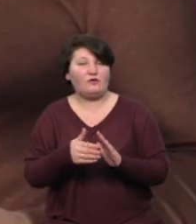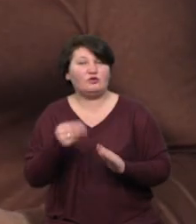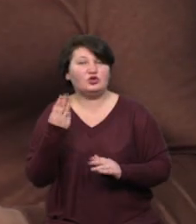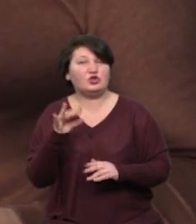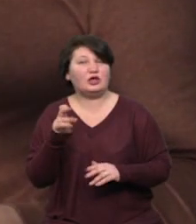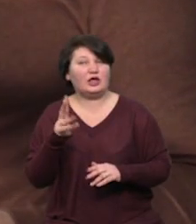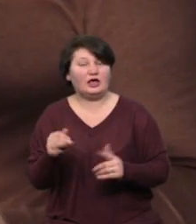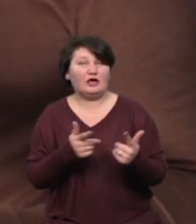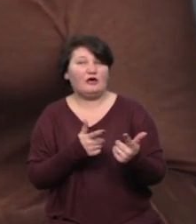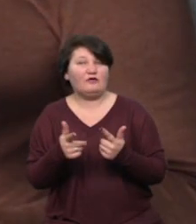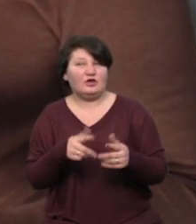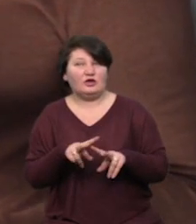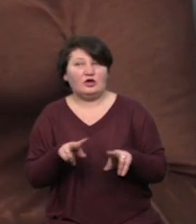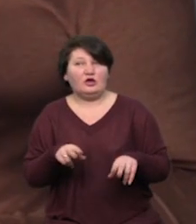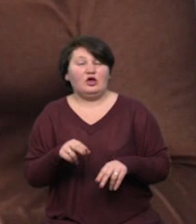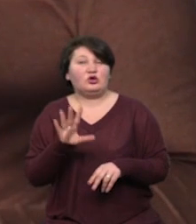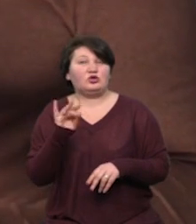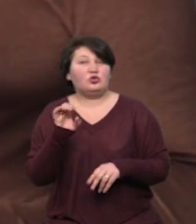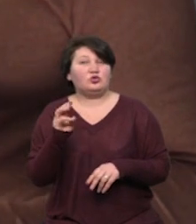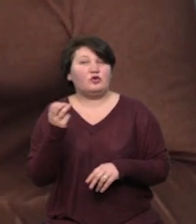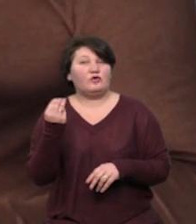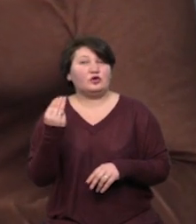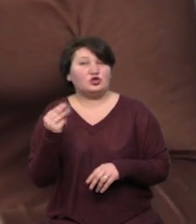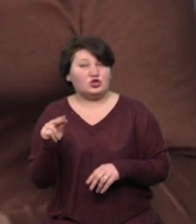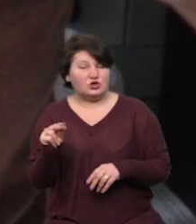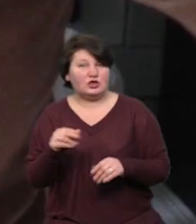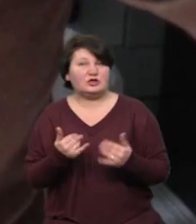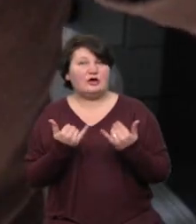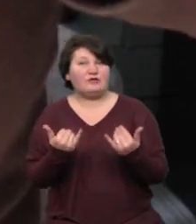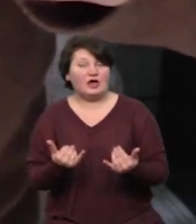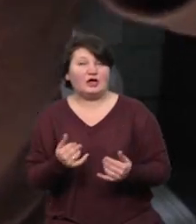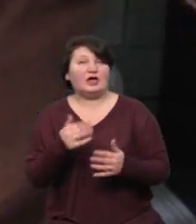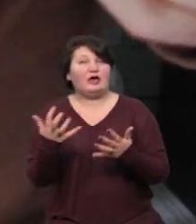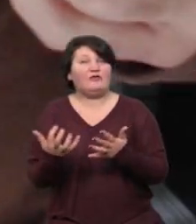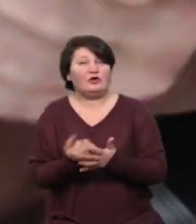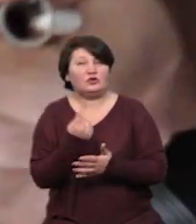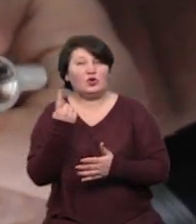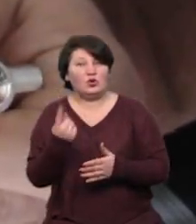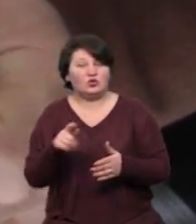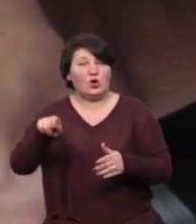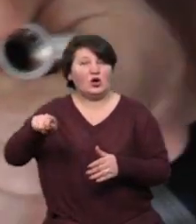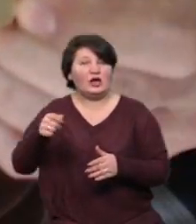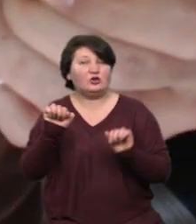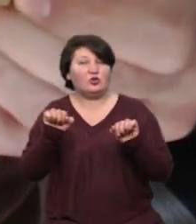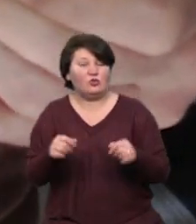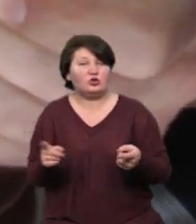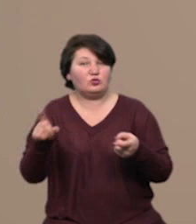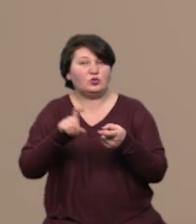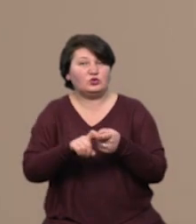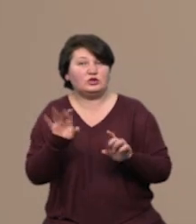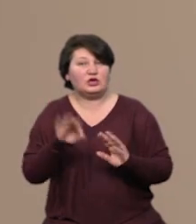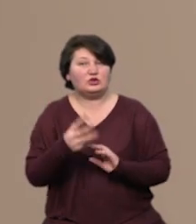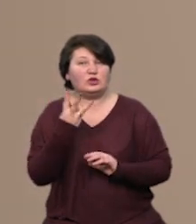виготовив розгалужувачі до кисневих систем у лікарні. Завдяки винаходу до одного кисневого крану можна підключити одразу три